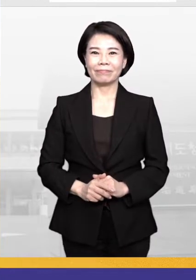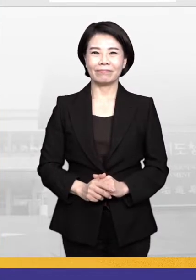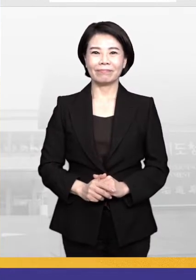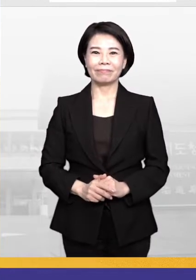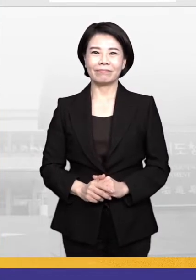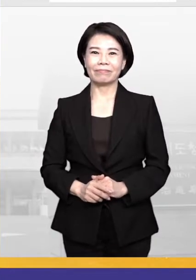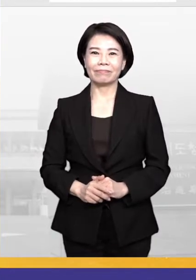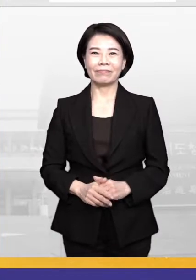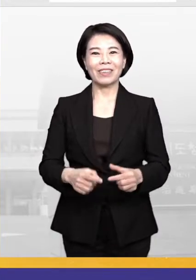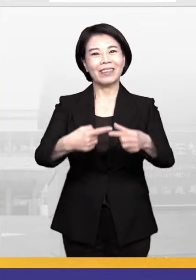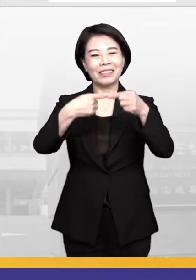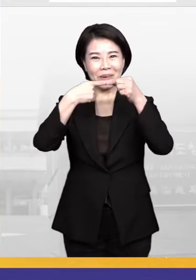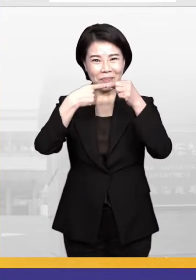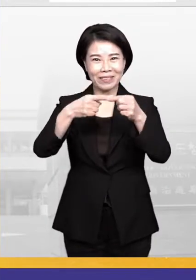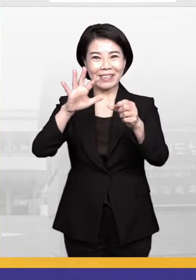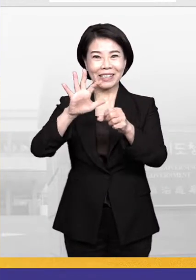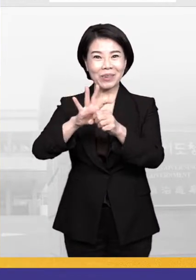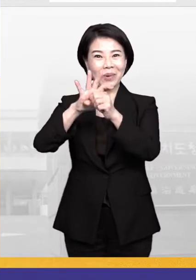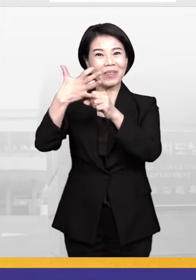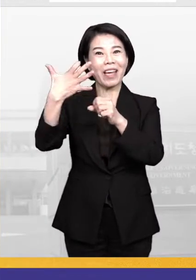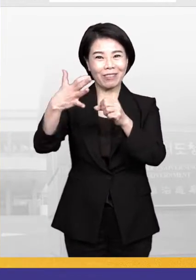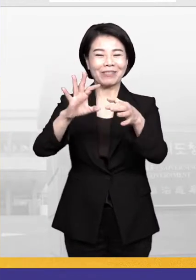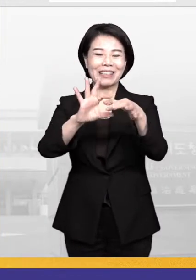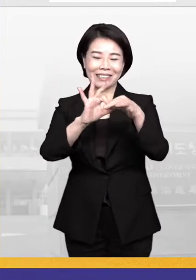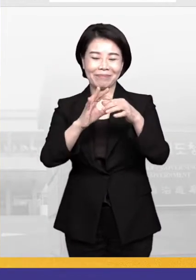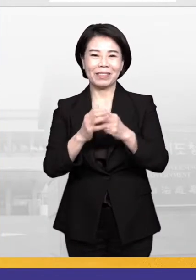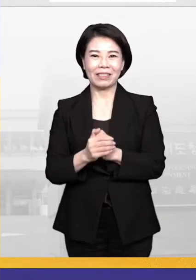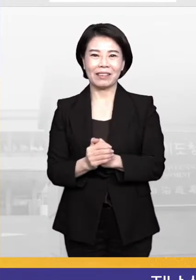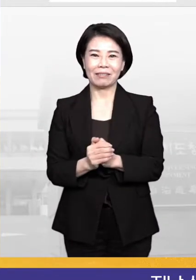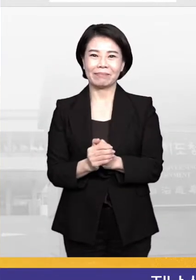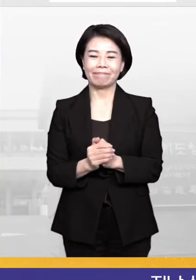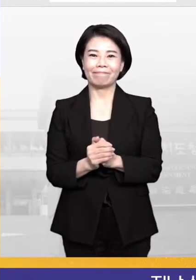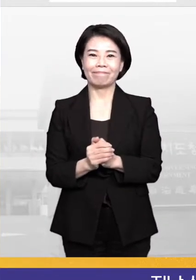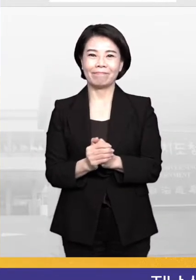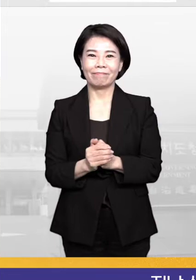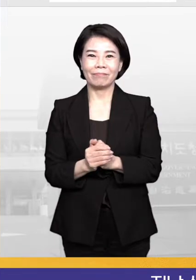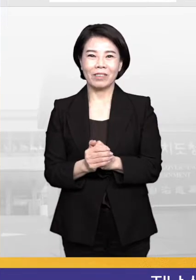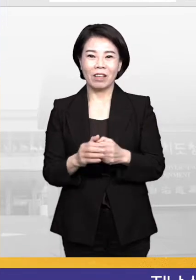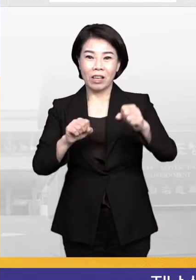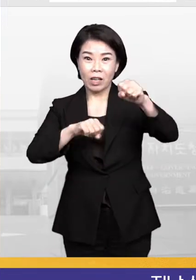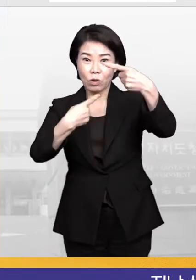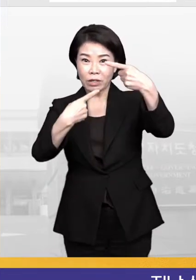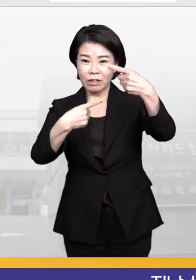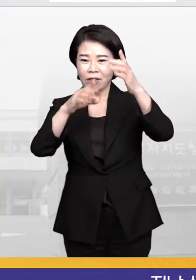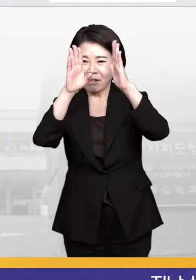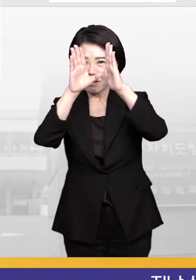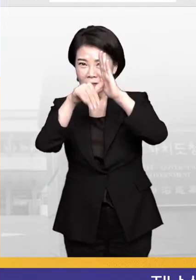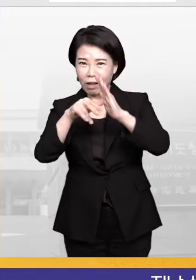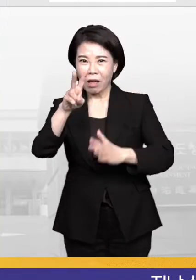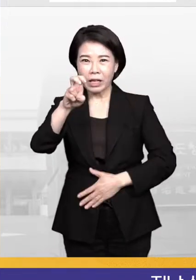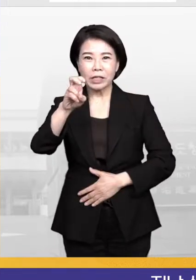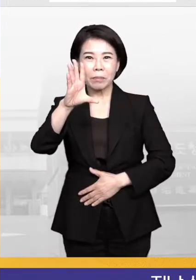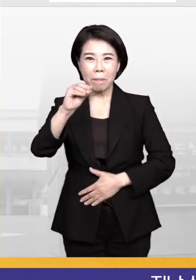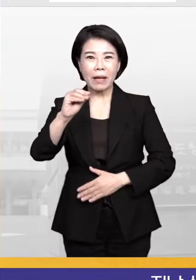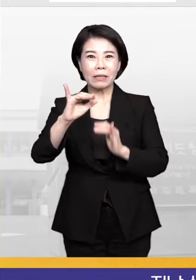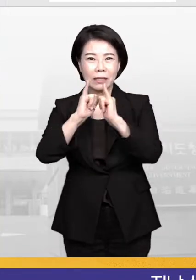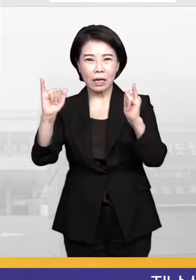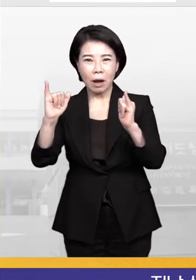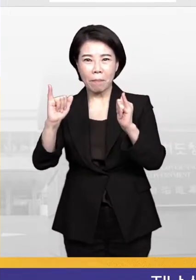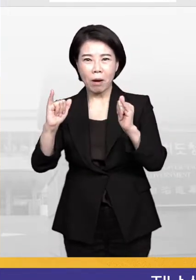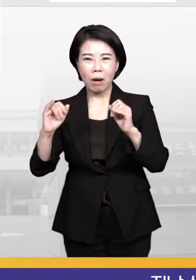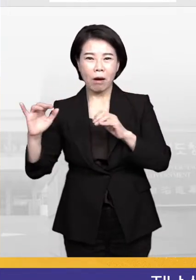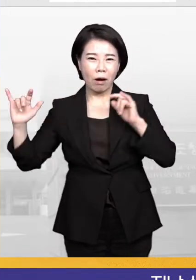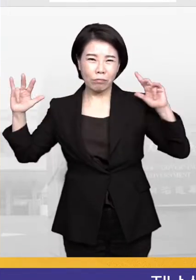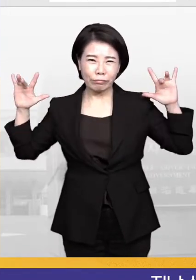첫 번째, 코로나19입니다. 지난 설 연휴를 맞아 약 20만 명의 귀성객과